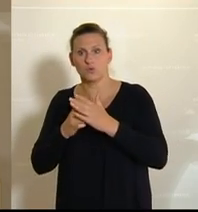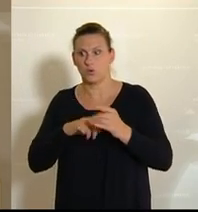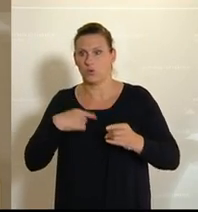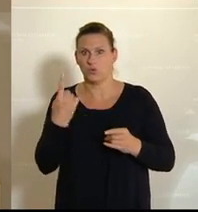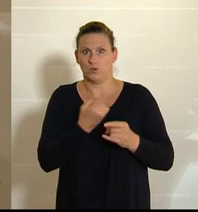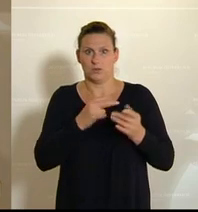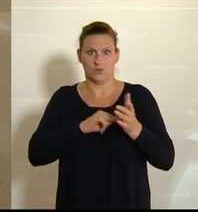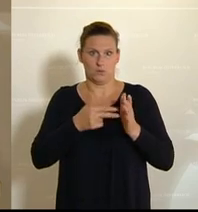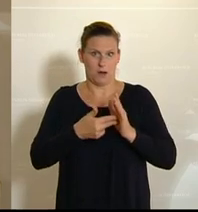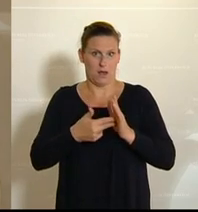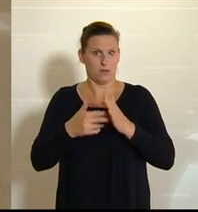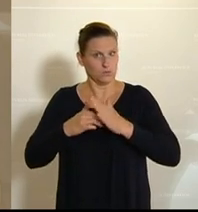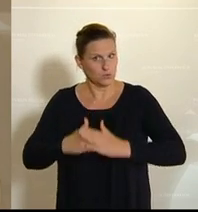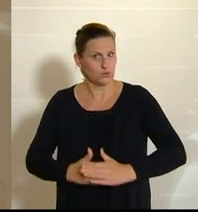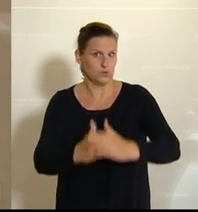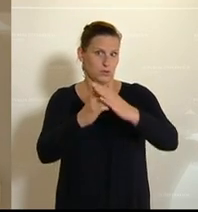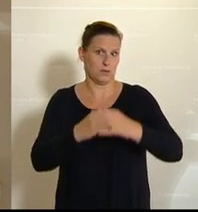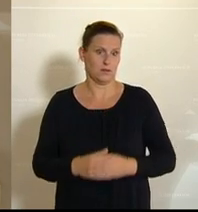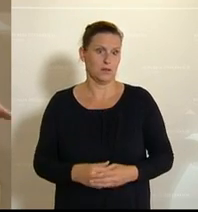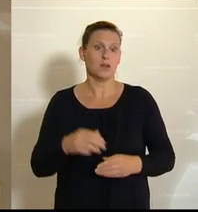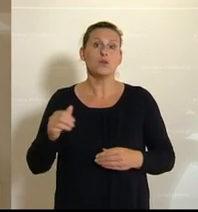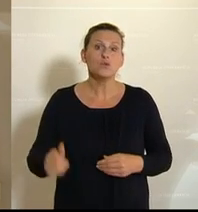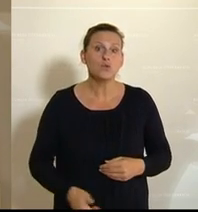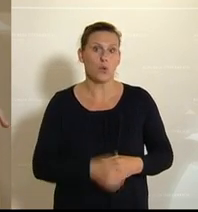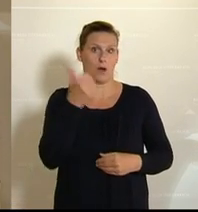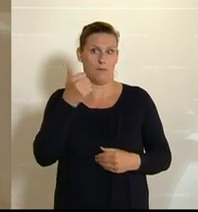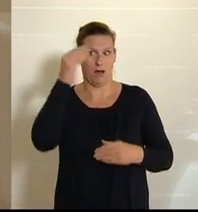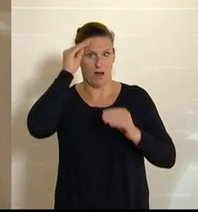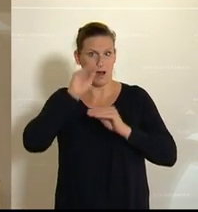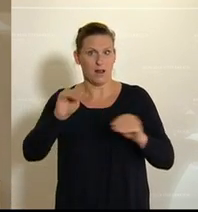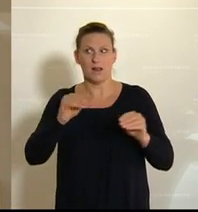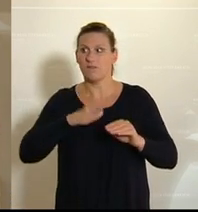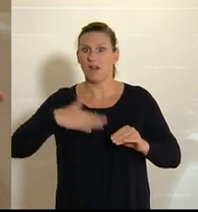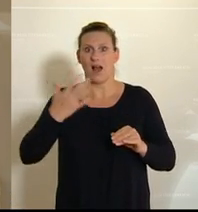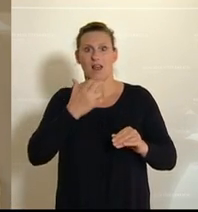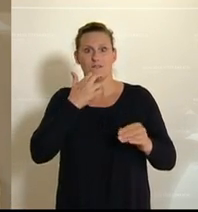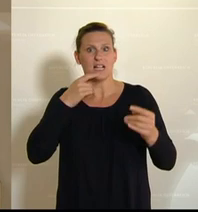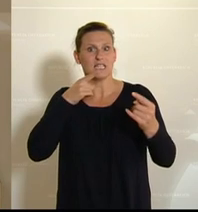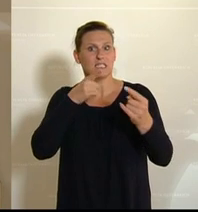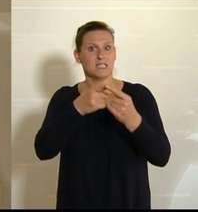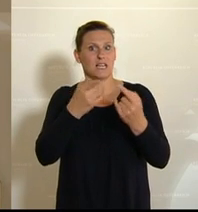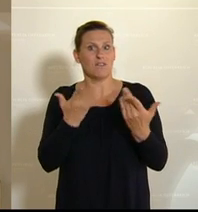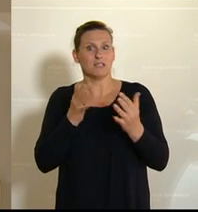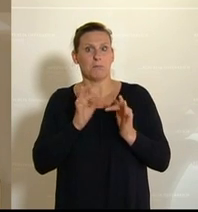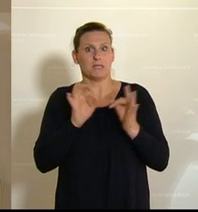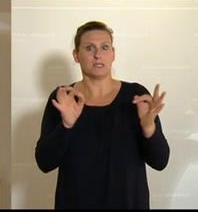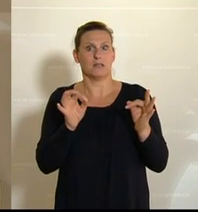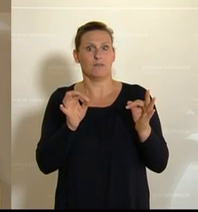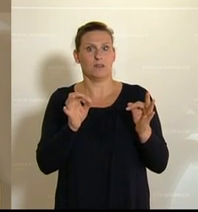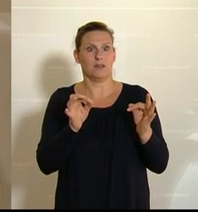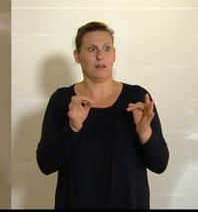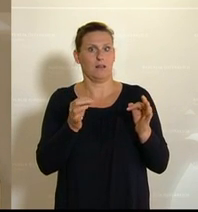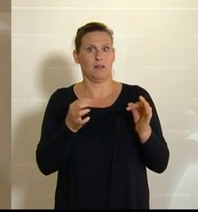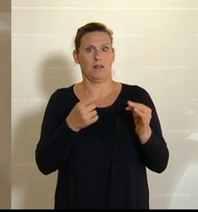bei diesem Vorhaben zu unterstützen. Noch einmal, wir wollen alle Verbesserungen. Was hält uns auf? Die